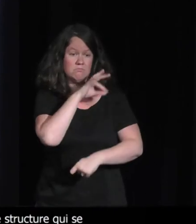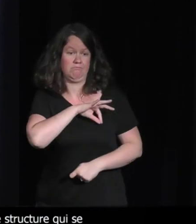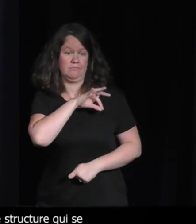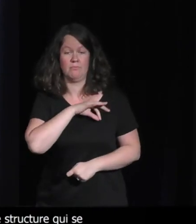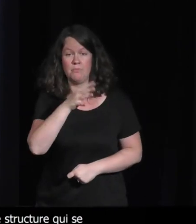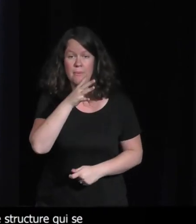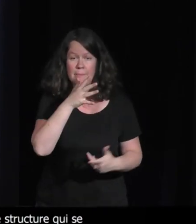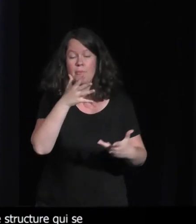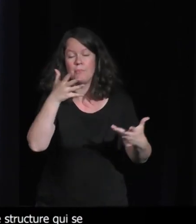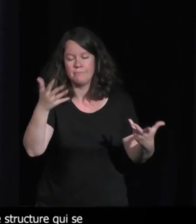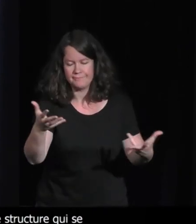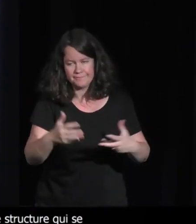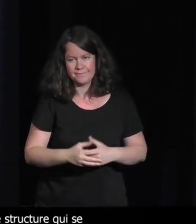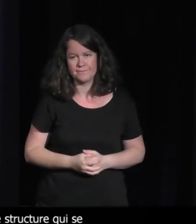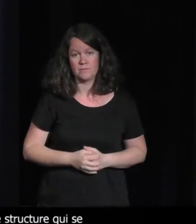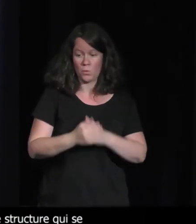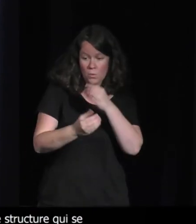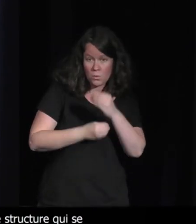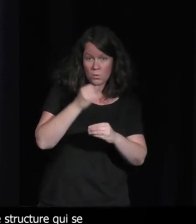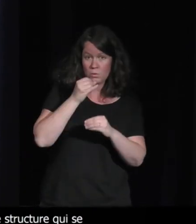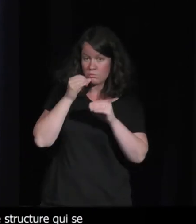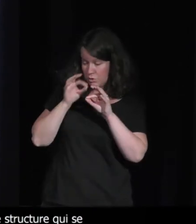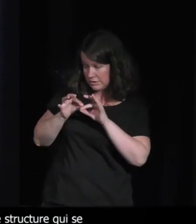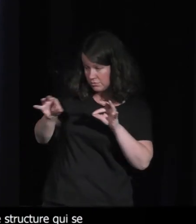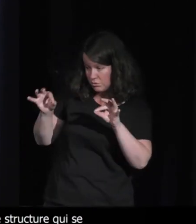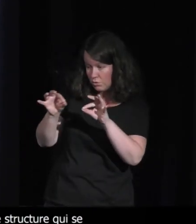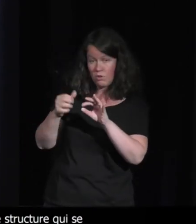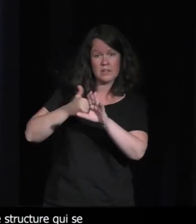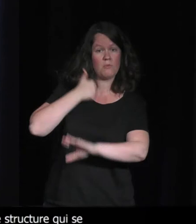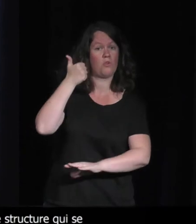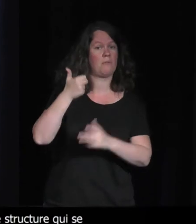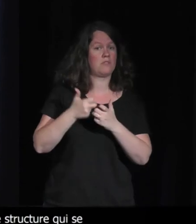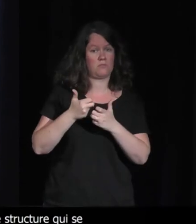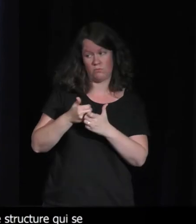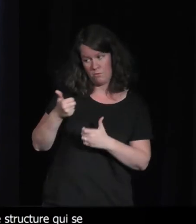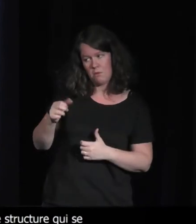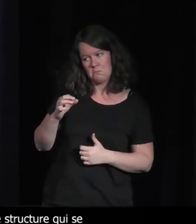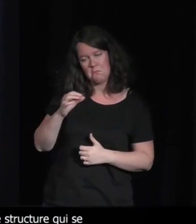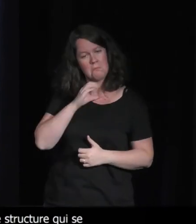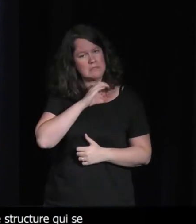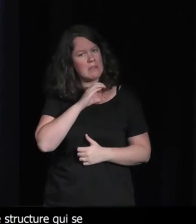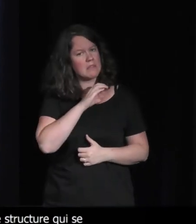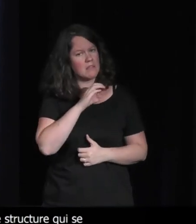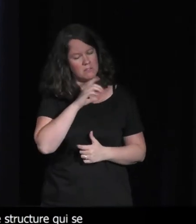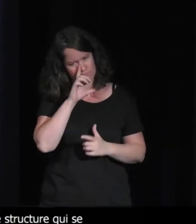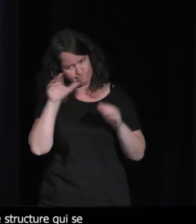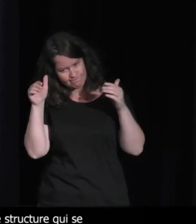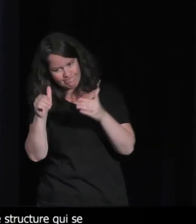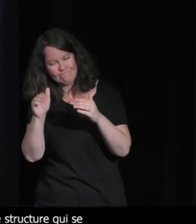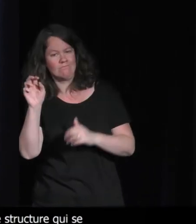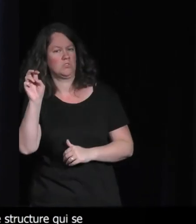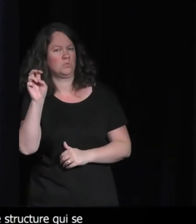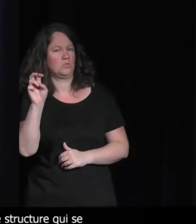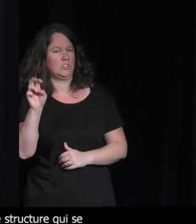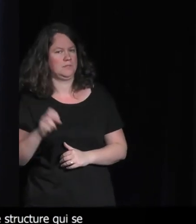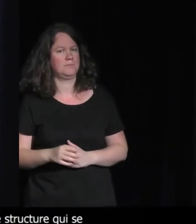Il y a aussi des petits studios, justement, des studios indépendants qui essaient vraiment de s'orienter à fond là-dedans. On avait tout à l